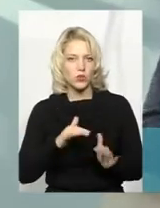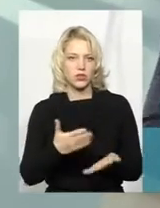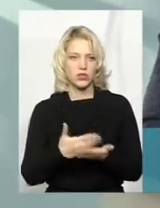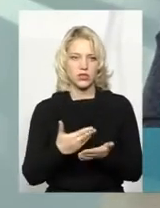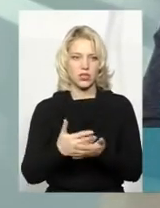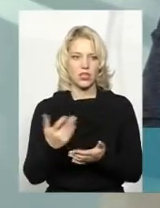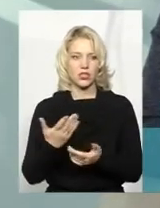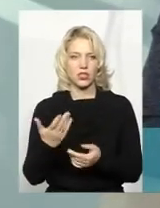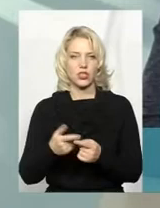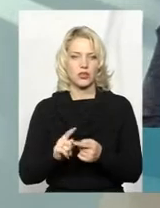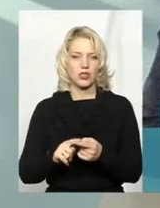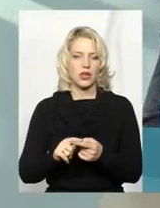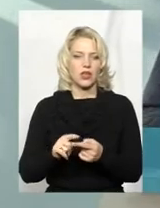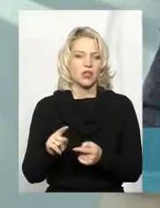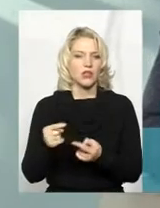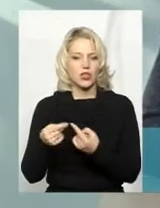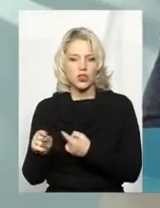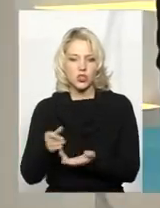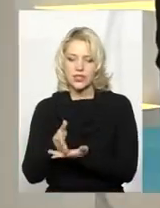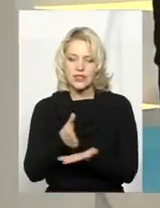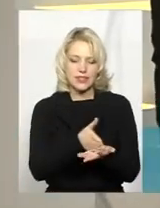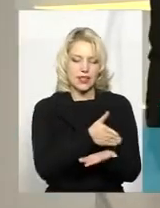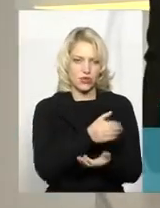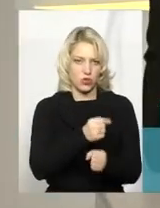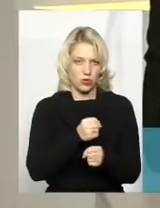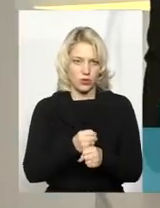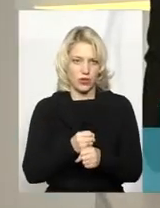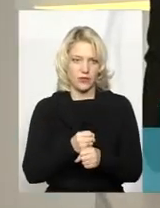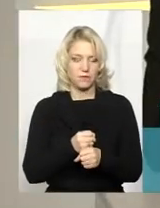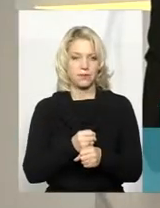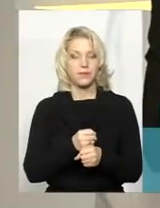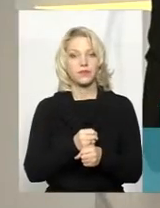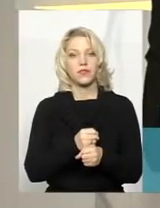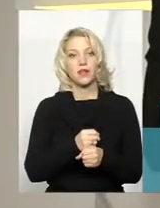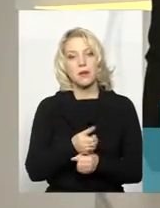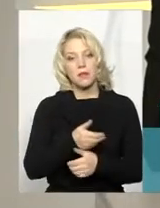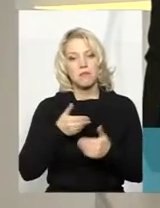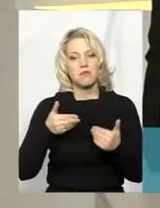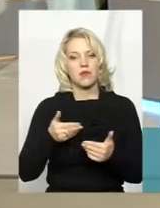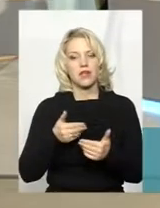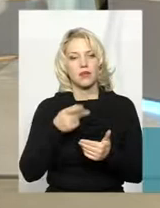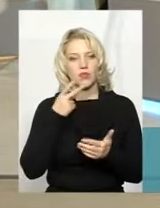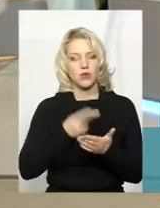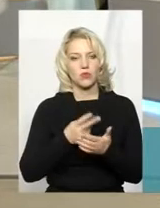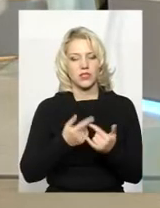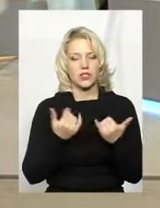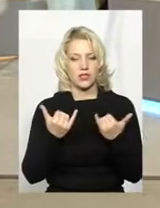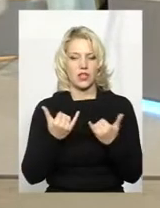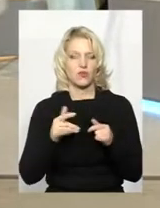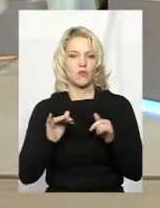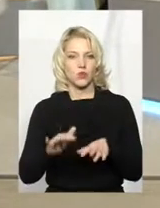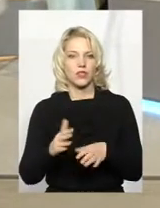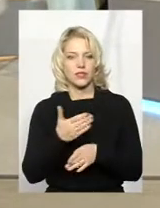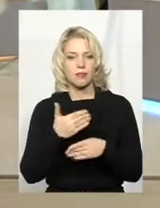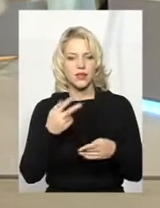в урбаністичному секторі зробити, чи інші є розділи, ми подивимося зараз, саме в процесі, ми